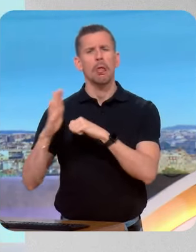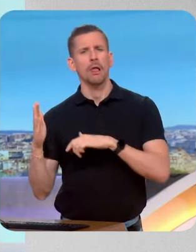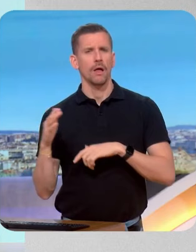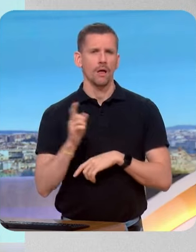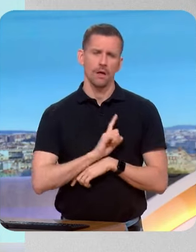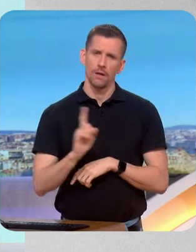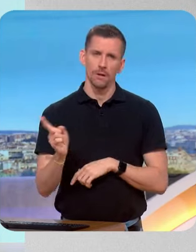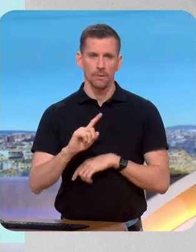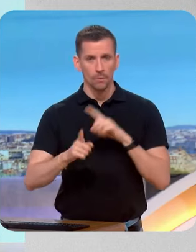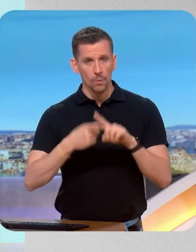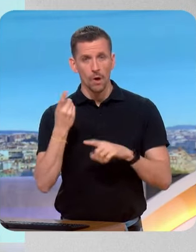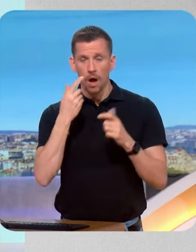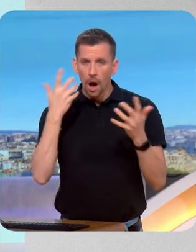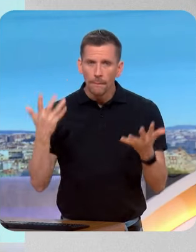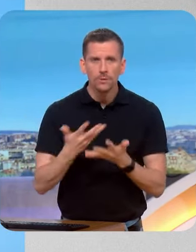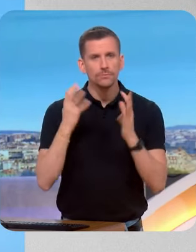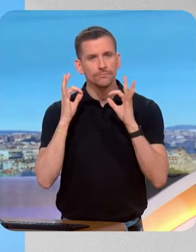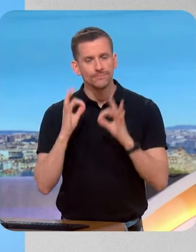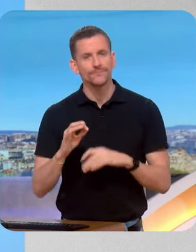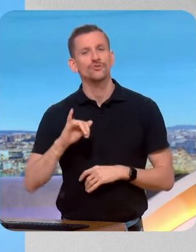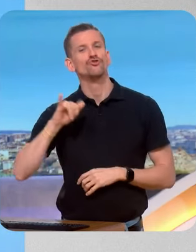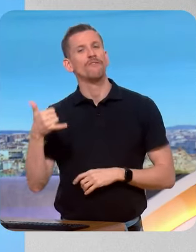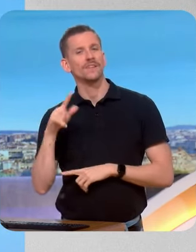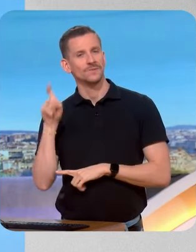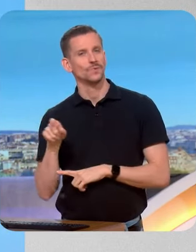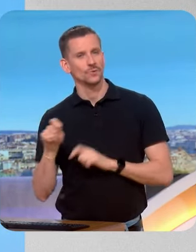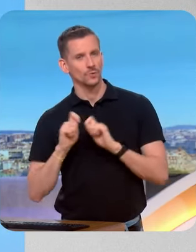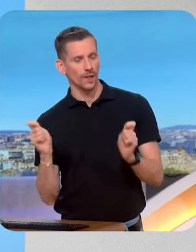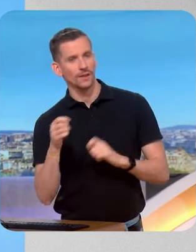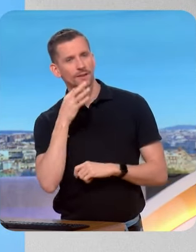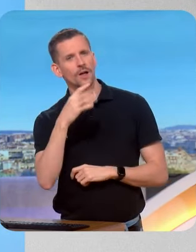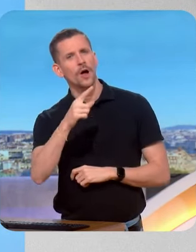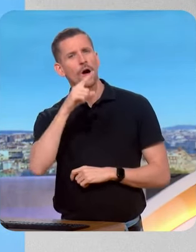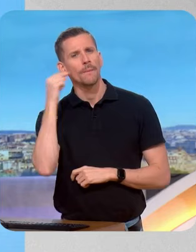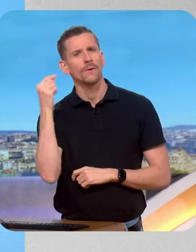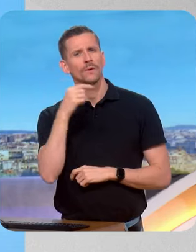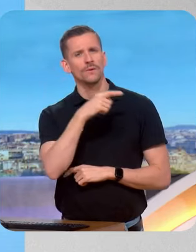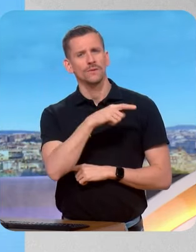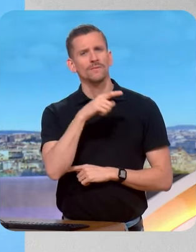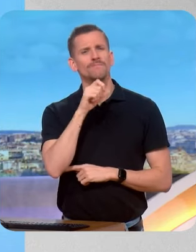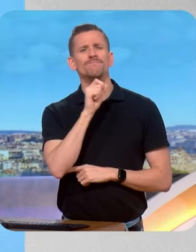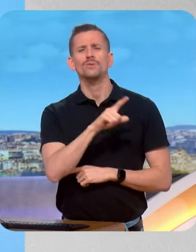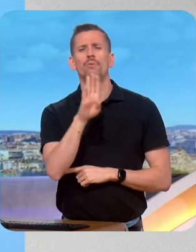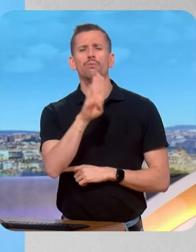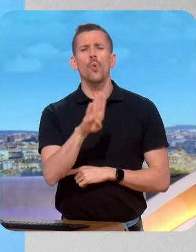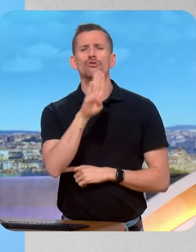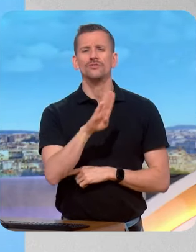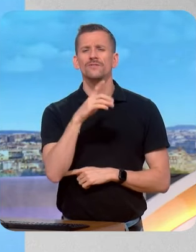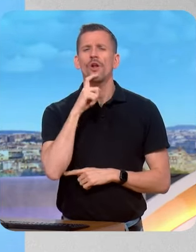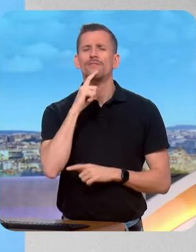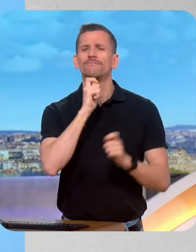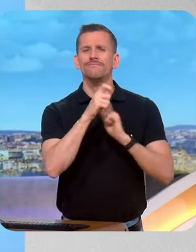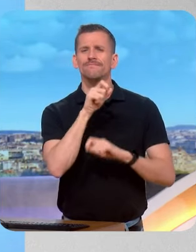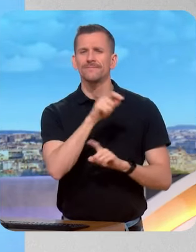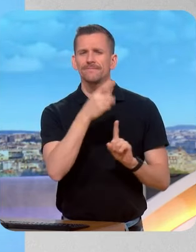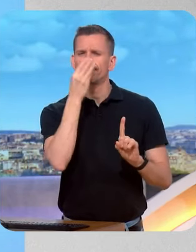ce qui est ressenti sur le terrain. On a parlé de Jean-Louis Bourlange à l'instant. Vous le savez, vous ne l'ignorez pas, y compris dans votre camp. Certains estiment néanmoins qu'il